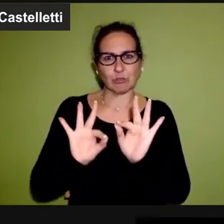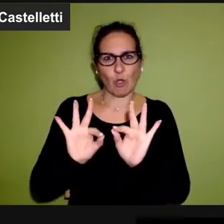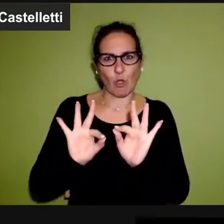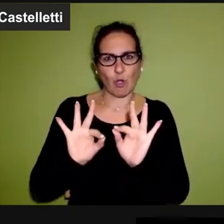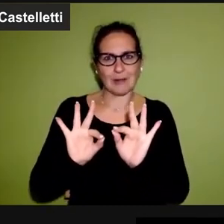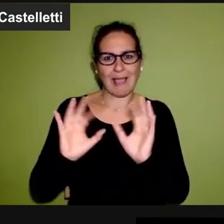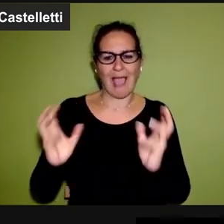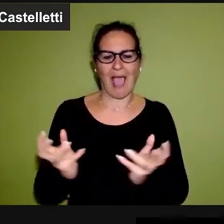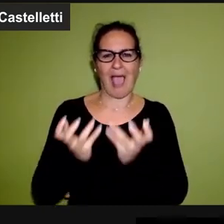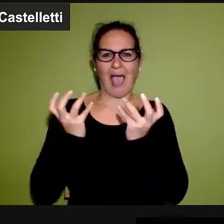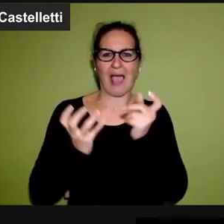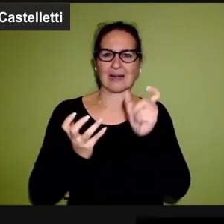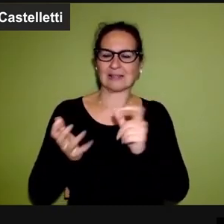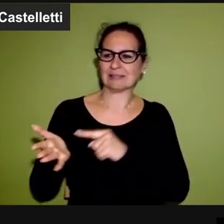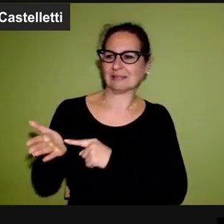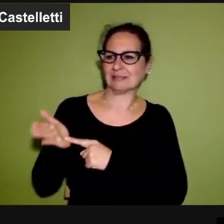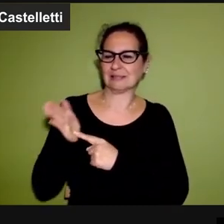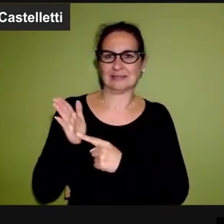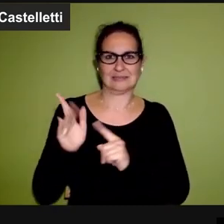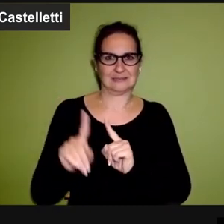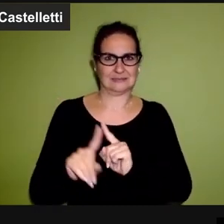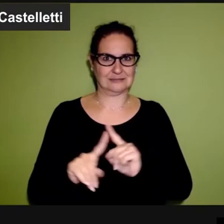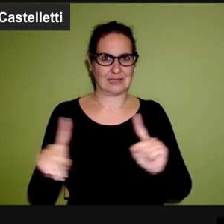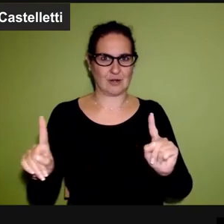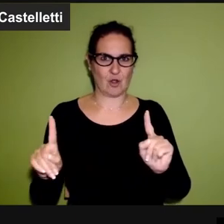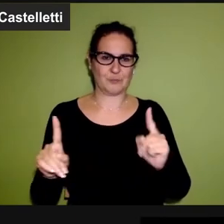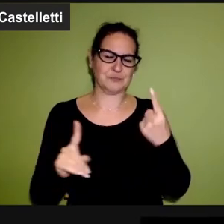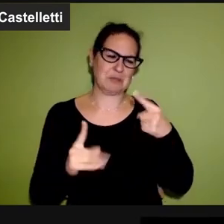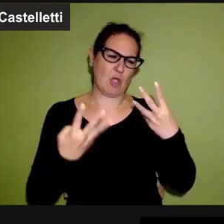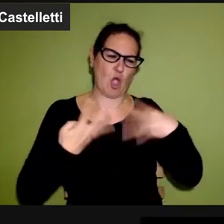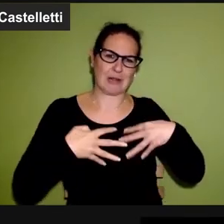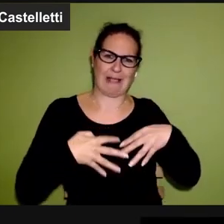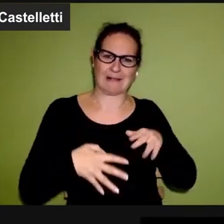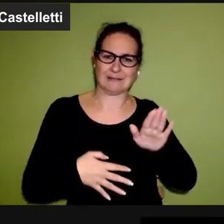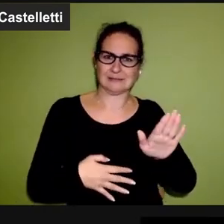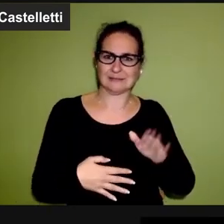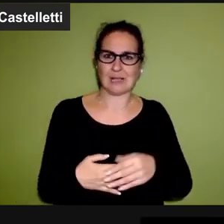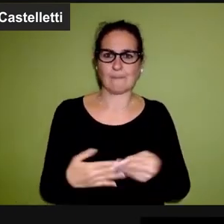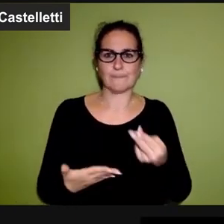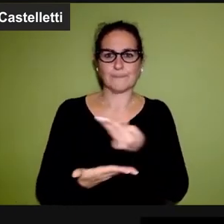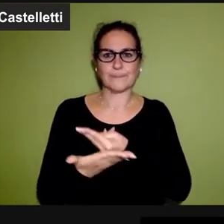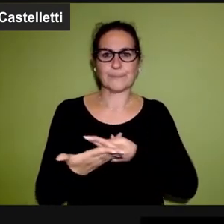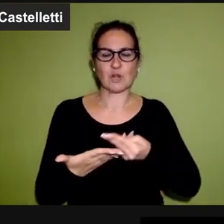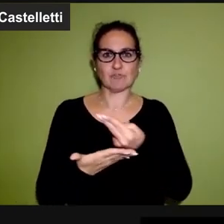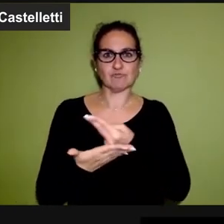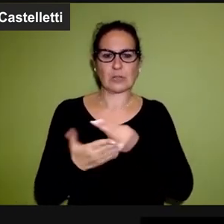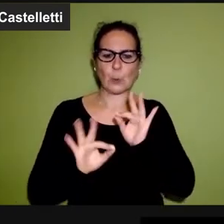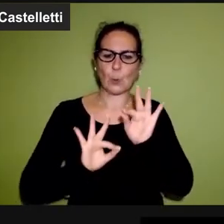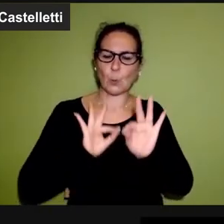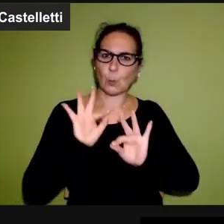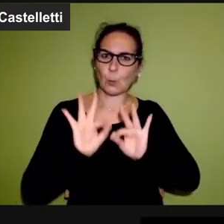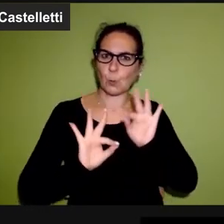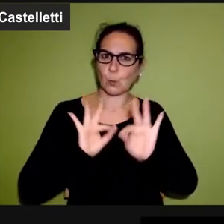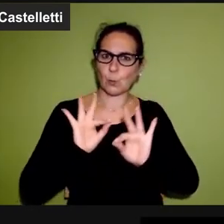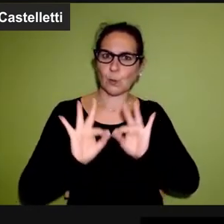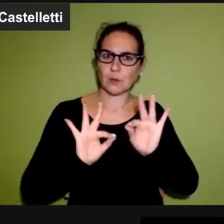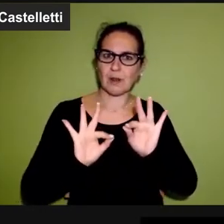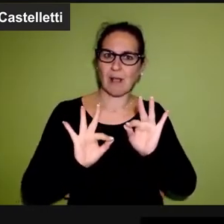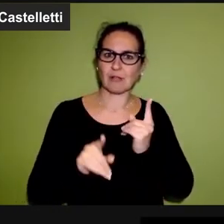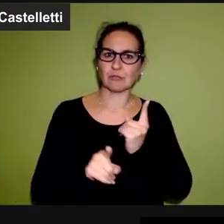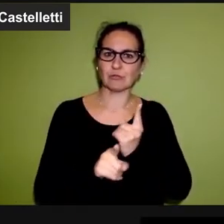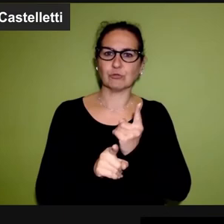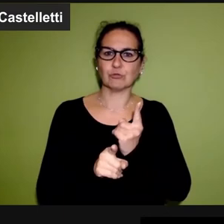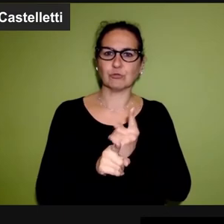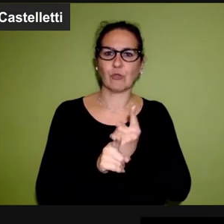curatore e non un artista che espone il suo lavoro organizzatore, diciamo così. Il progetto curatoriale